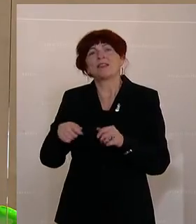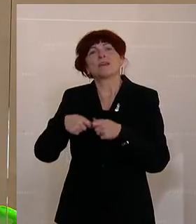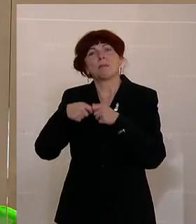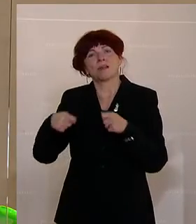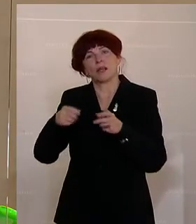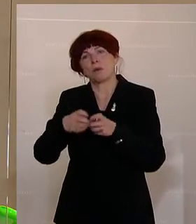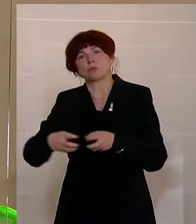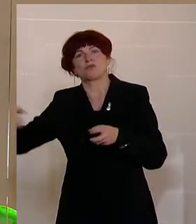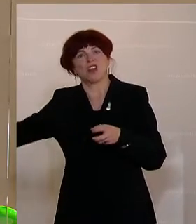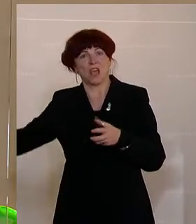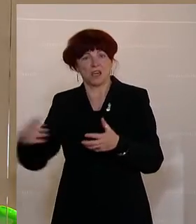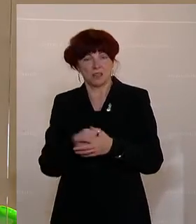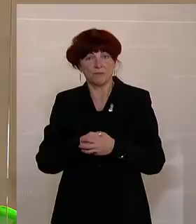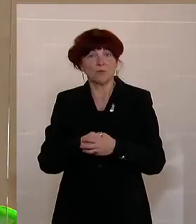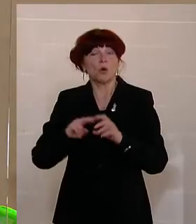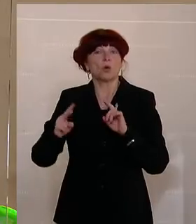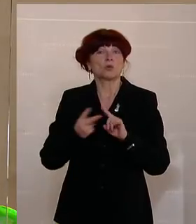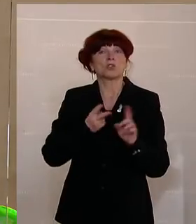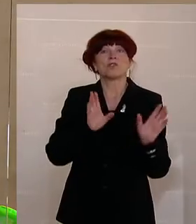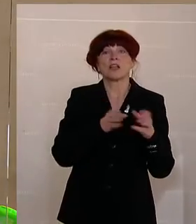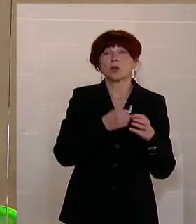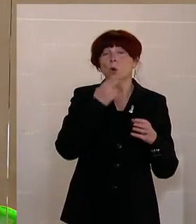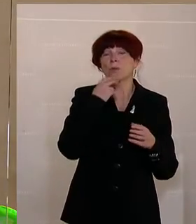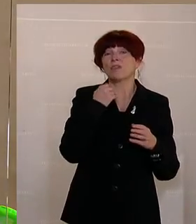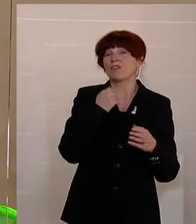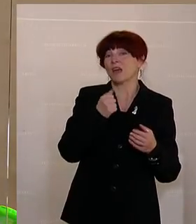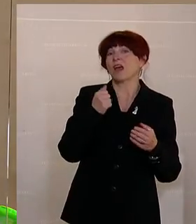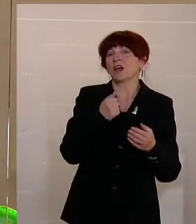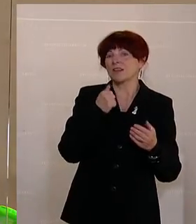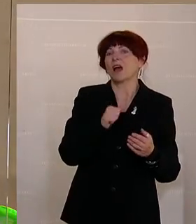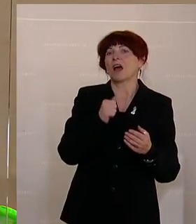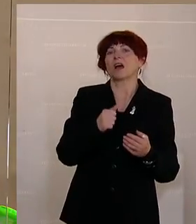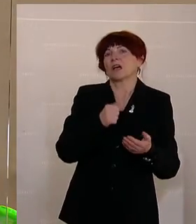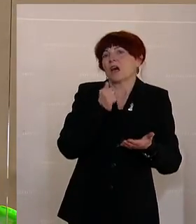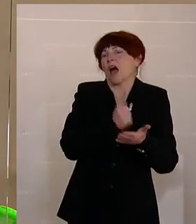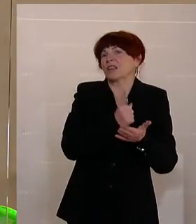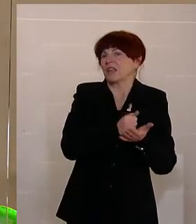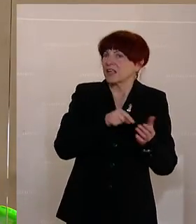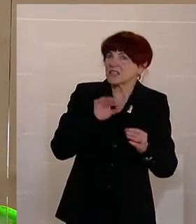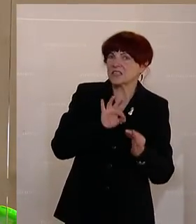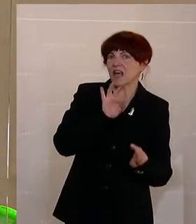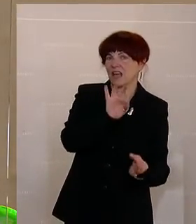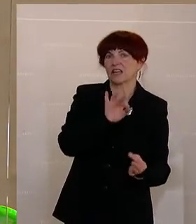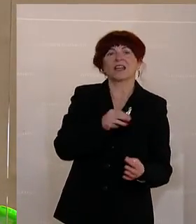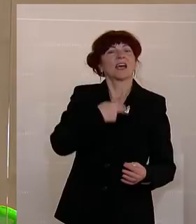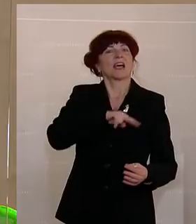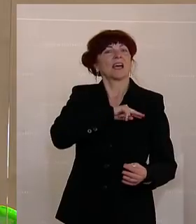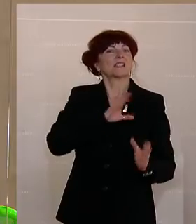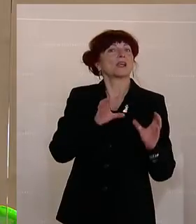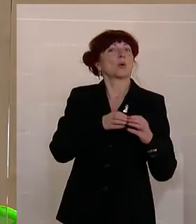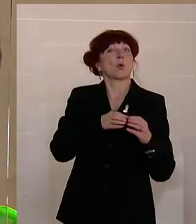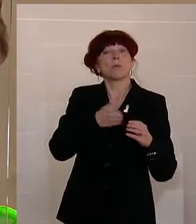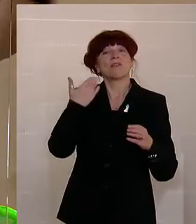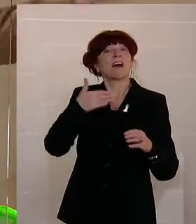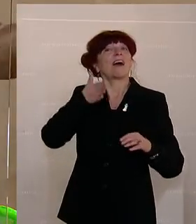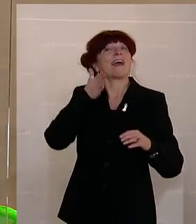Und die zweite Gruppe, Menschen, die ein Attest bringen, einer Risikogruppe angehören, das ist überhaupt mit 30. Juni ausgelaufen.